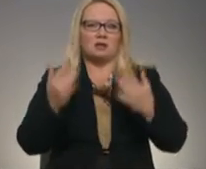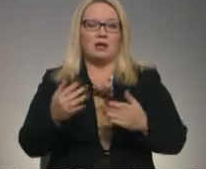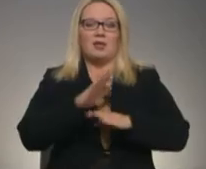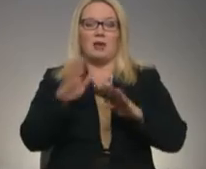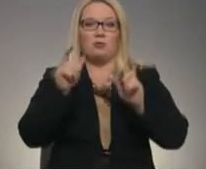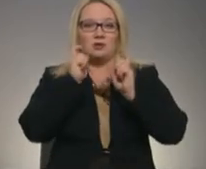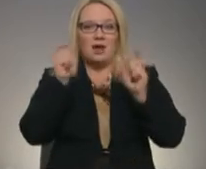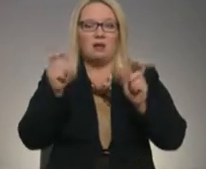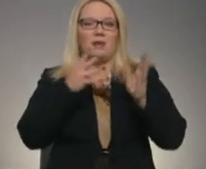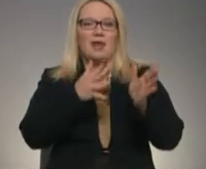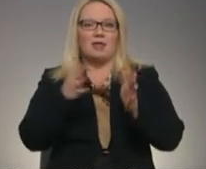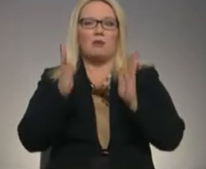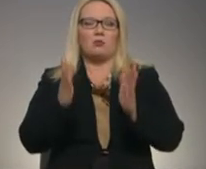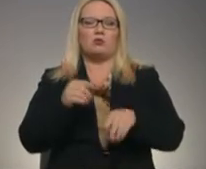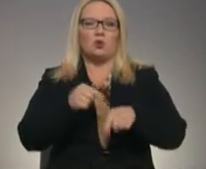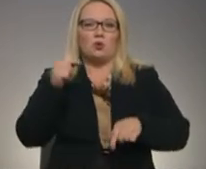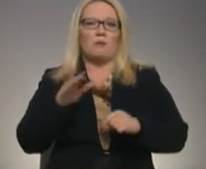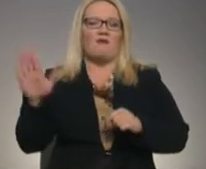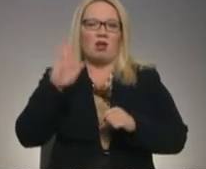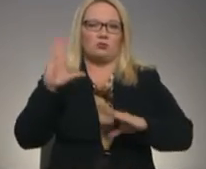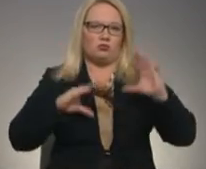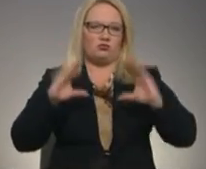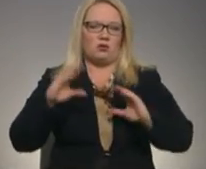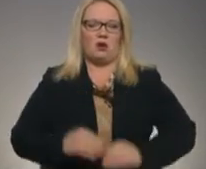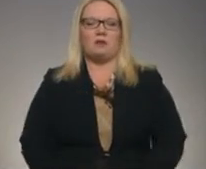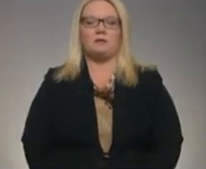Jūtam valsts budžetā. Šo tēmētu turpina Kārlis Roķis.